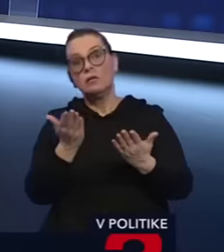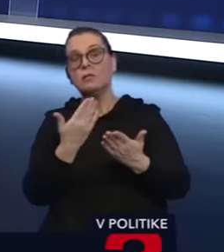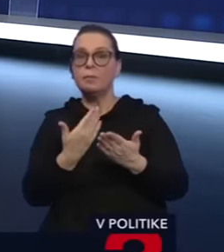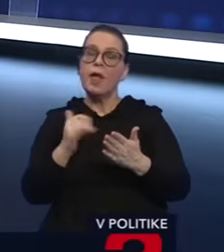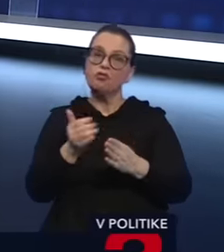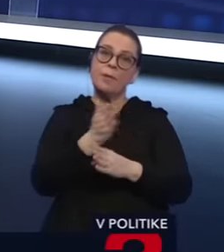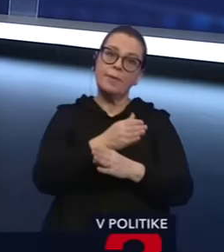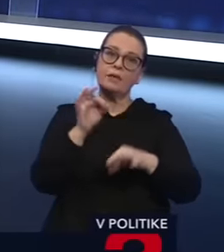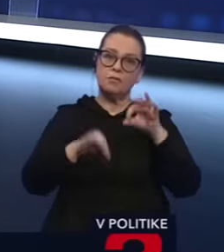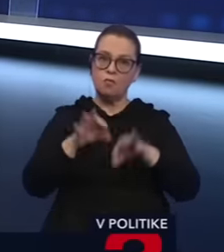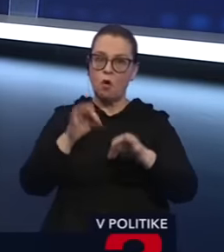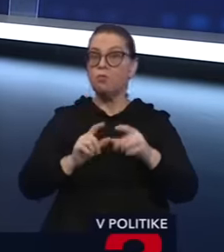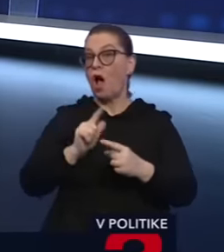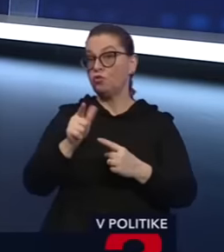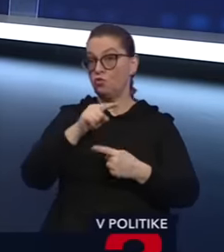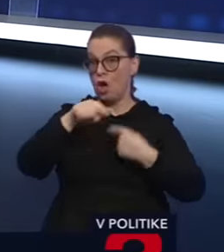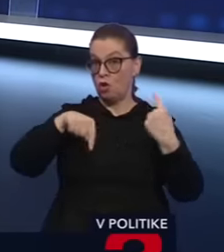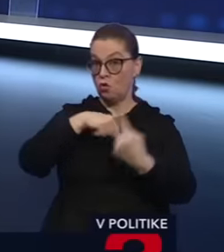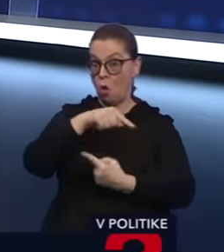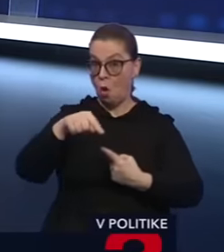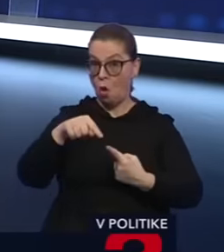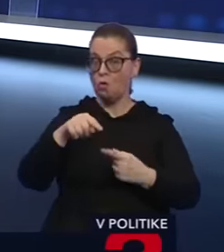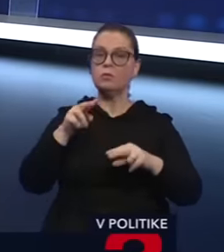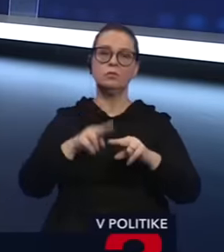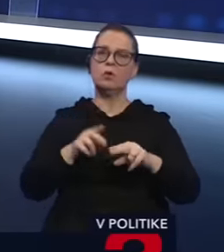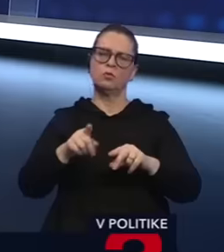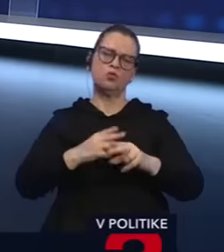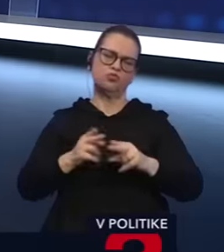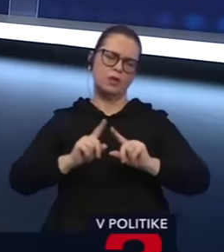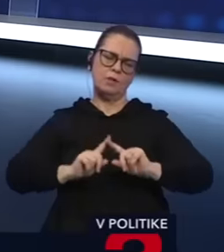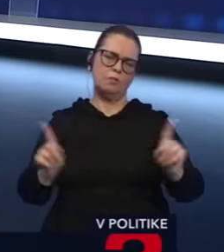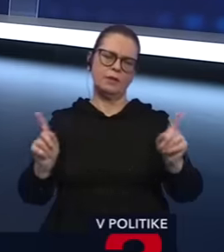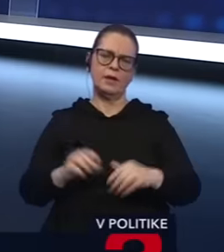preto voľbou, no a v druhom kole to už potom bude úplne o niečom inom.